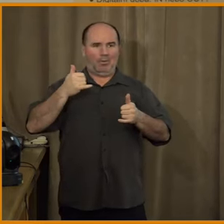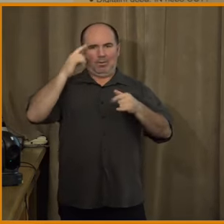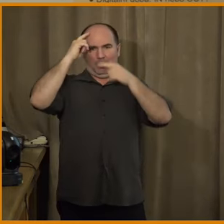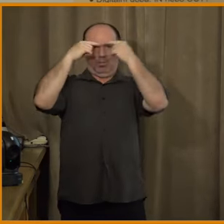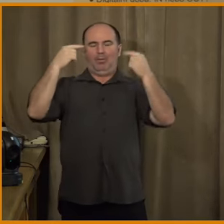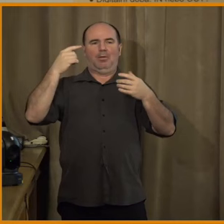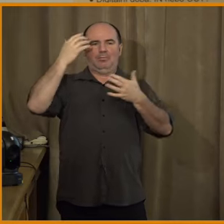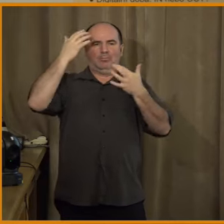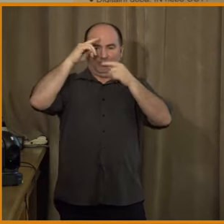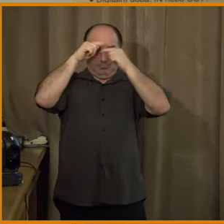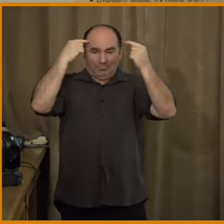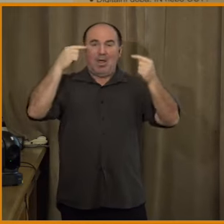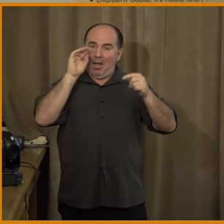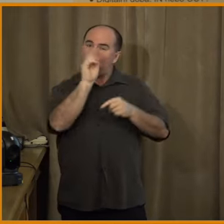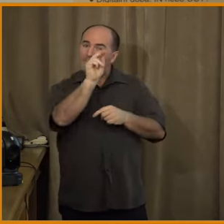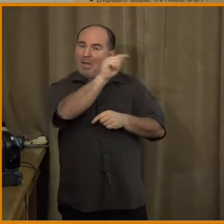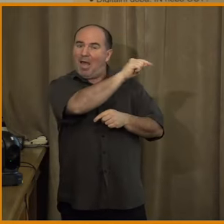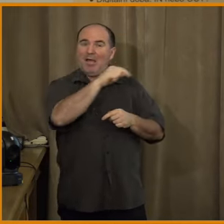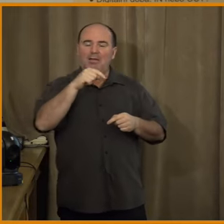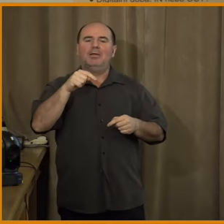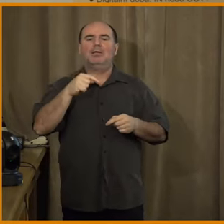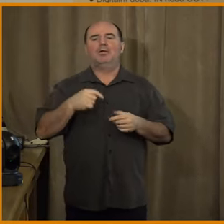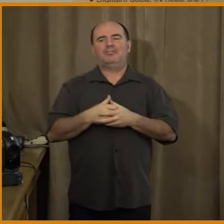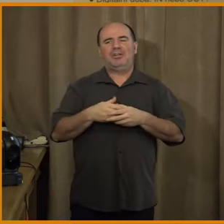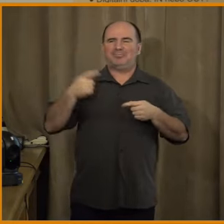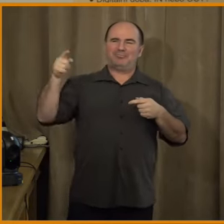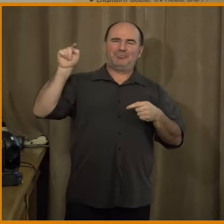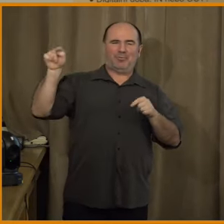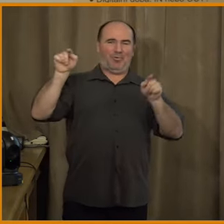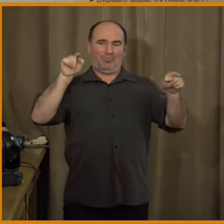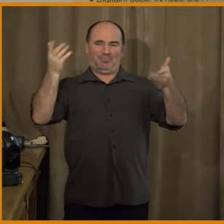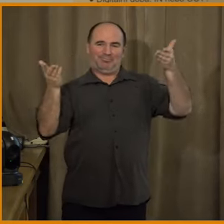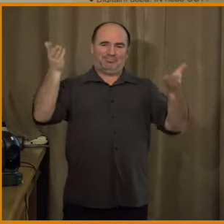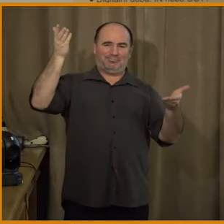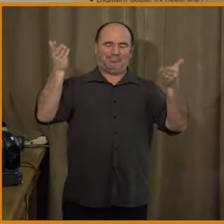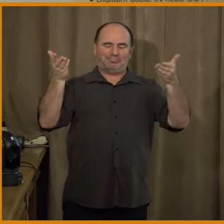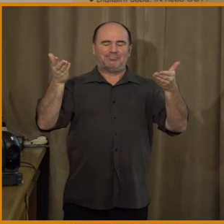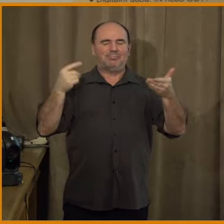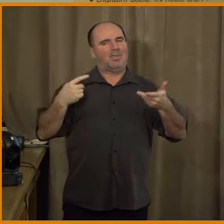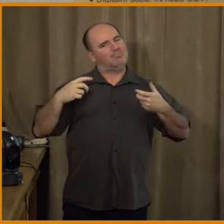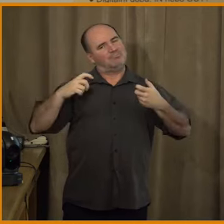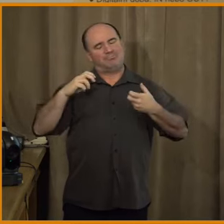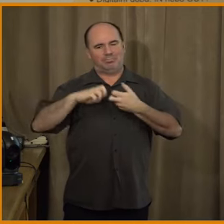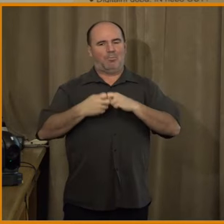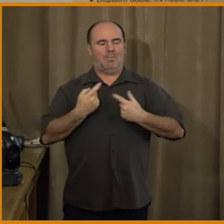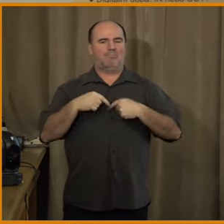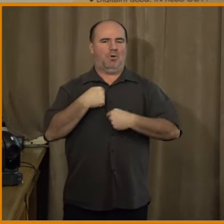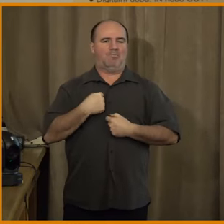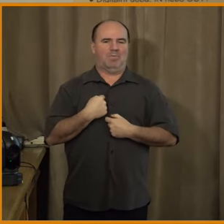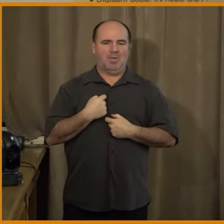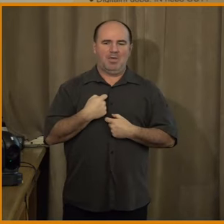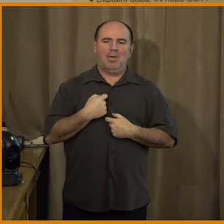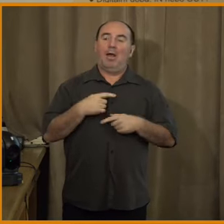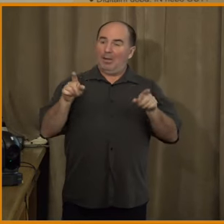kritického myšlení. Takže za mě je problém celé jakoby tohle rámování. Zároveň mi přijde právě i vlastně